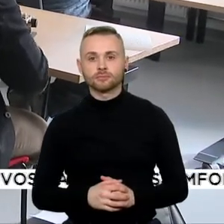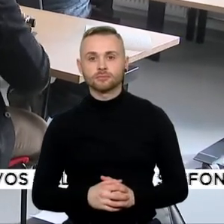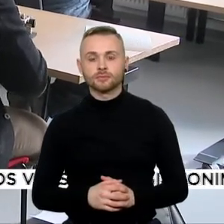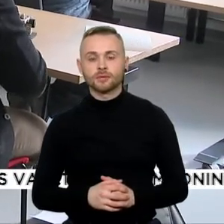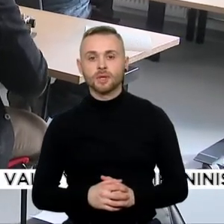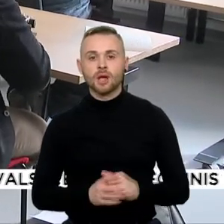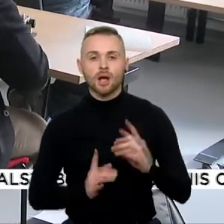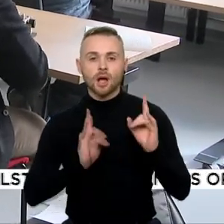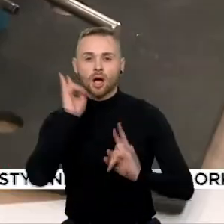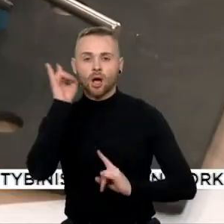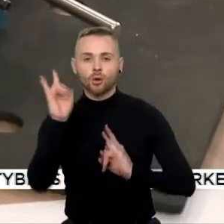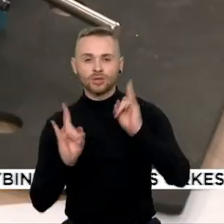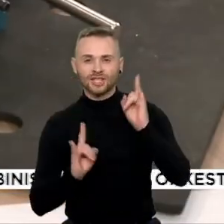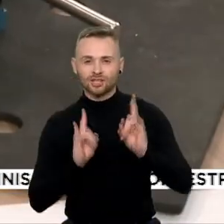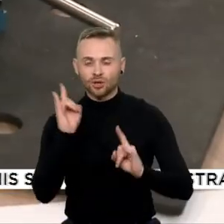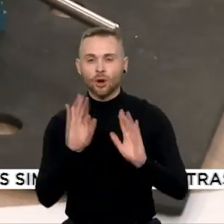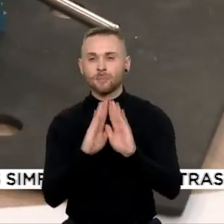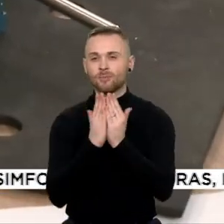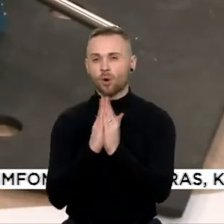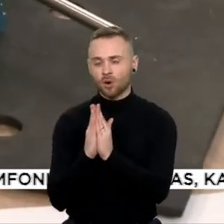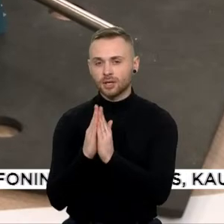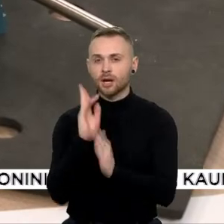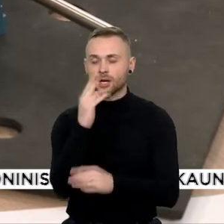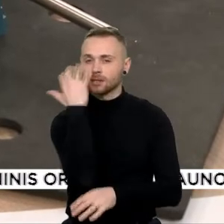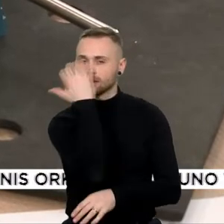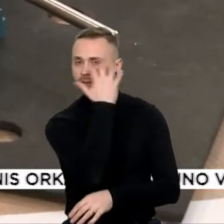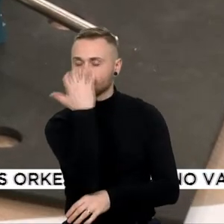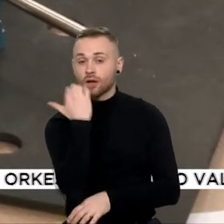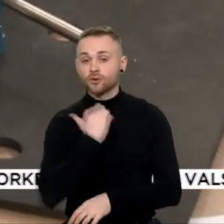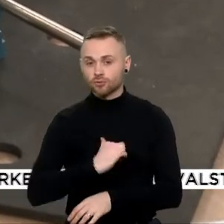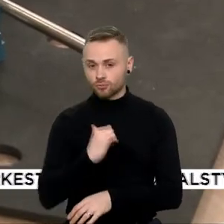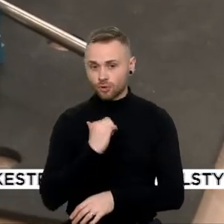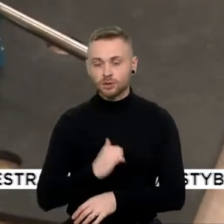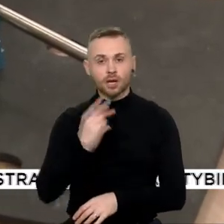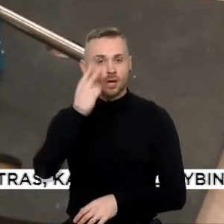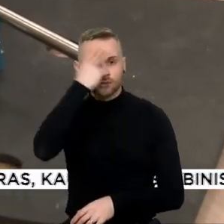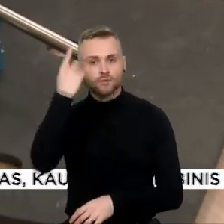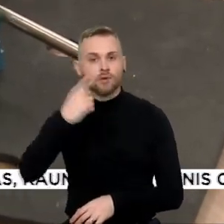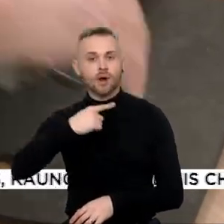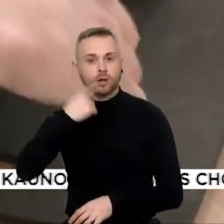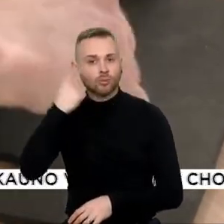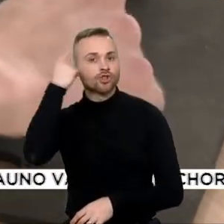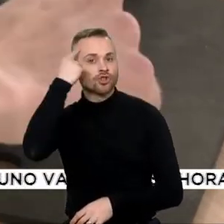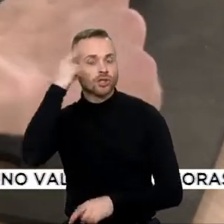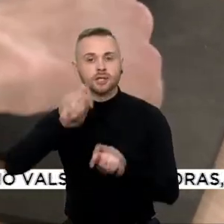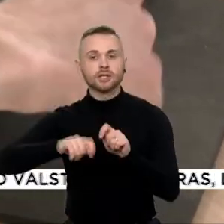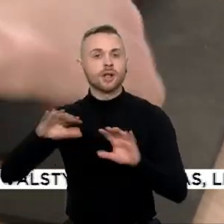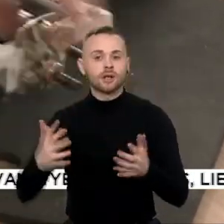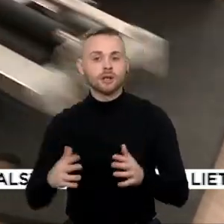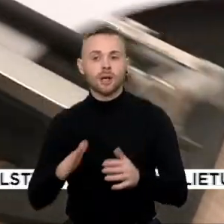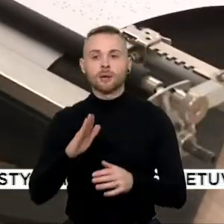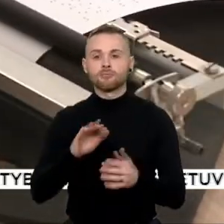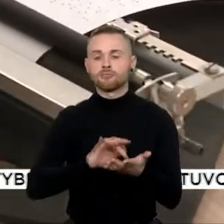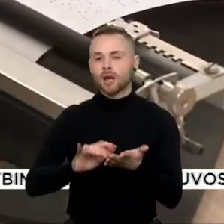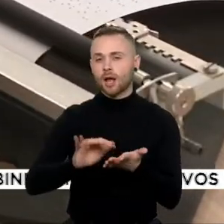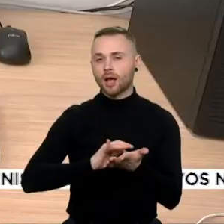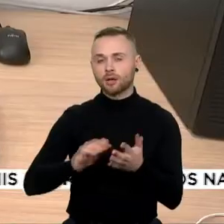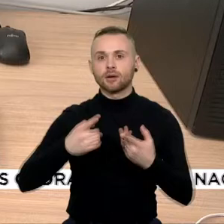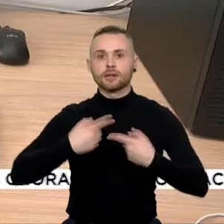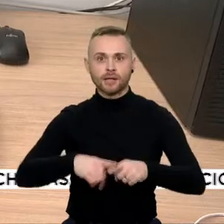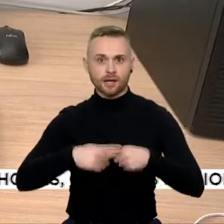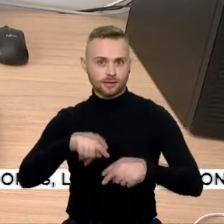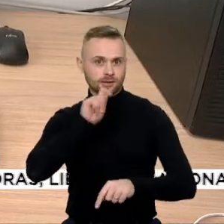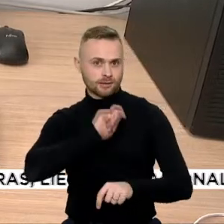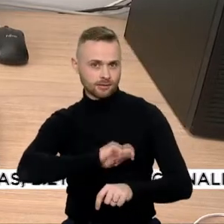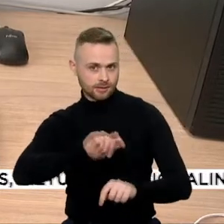Audiosensorinėje bibliotekoje regos negalė turinti žmonės lietuvių kalbo žinias, tikrina naudodami brailo mašinėlę arba